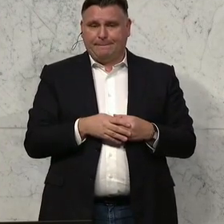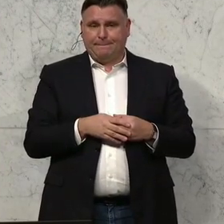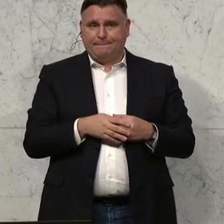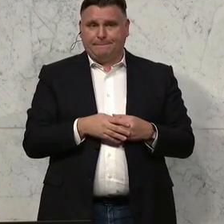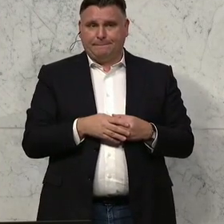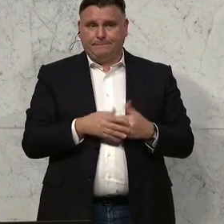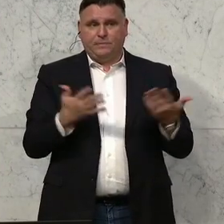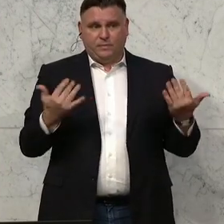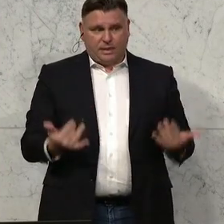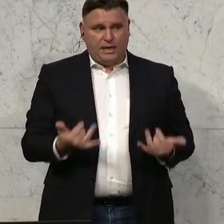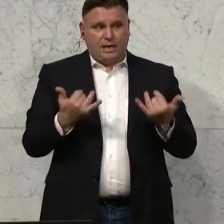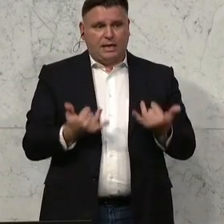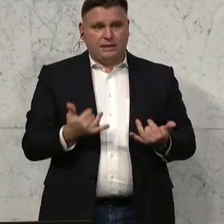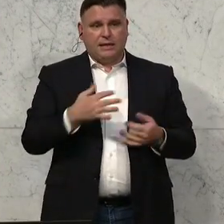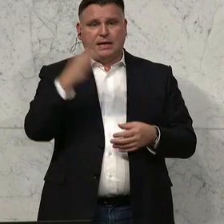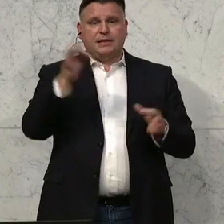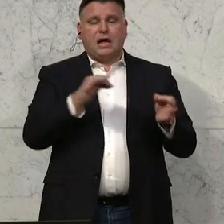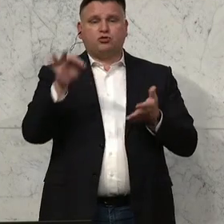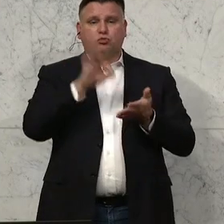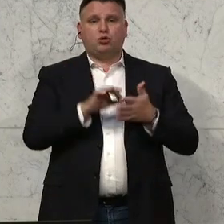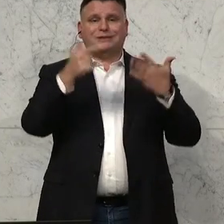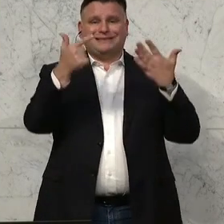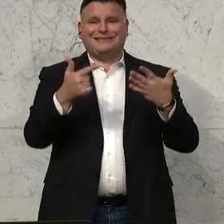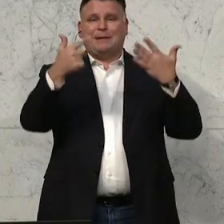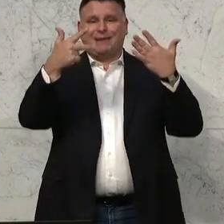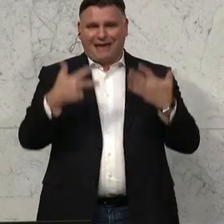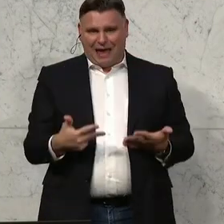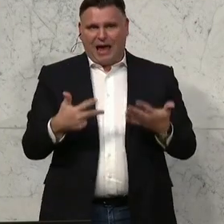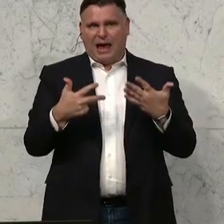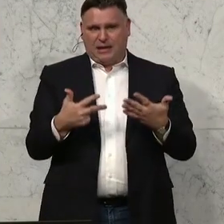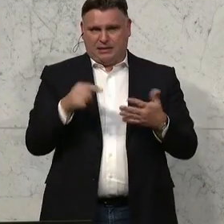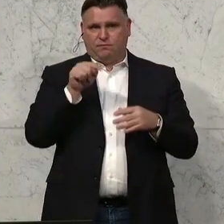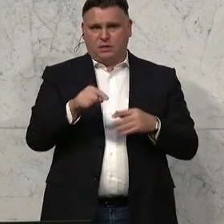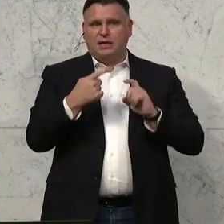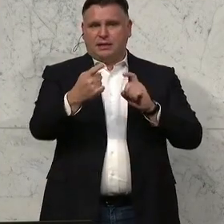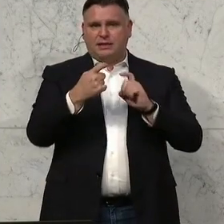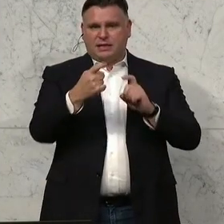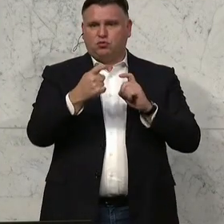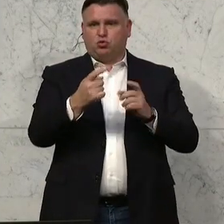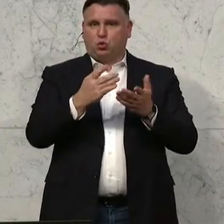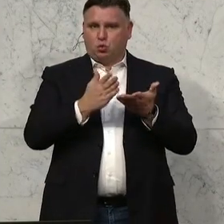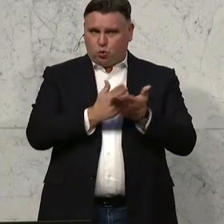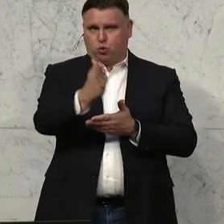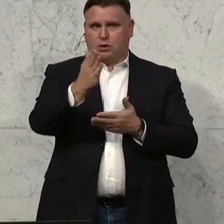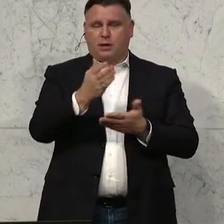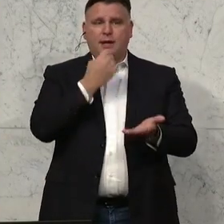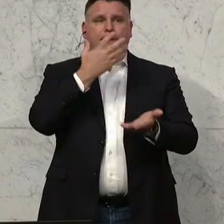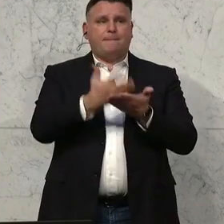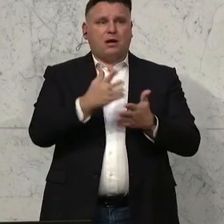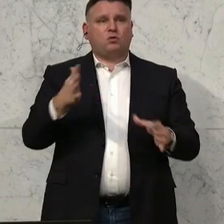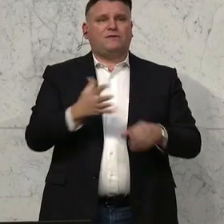7 und 8. Amtsgeheimnis ade heißt es bei den nun folgenden beiden Tagesordnungspunkten. Es geht um das